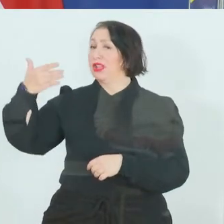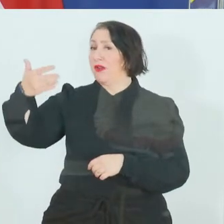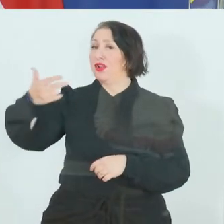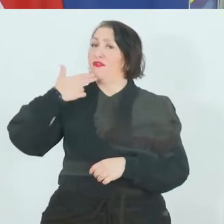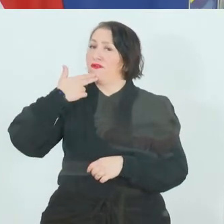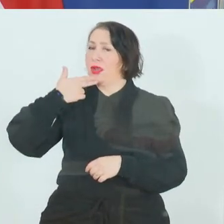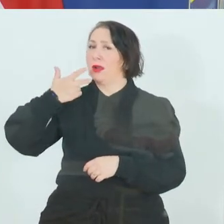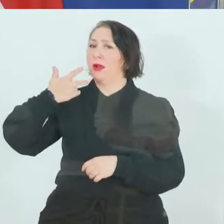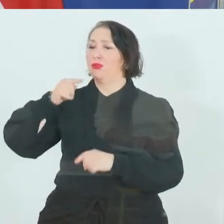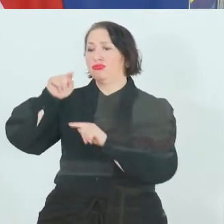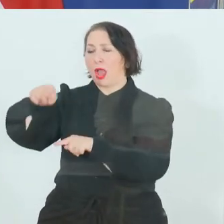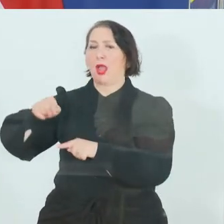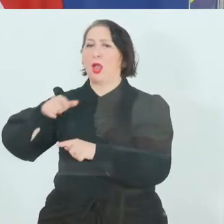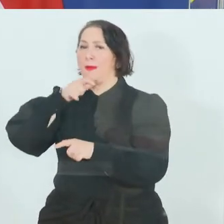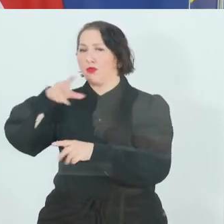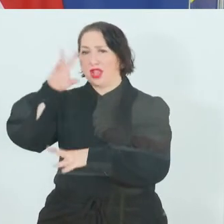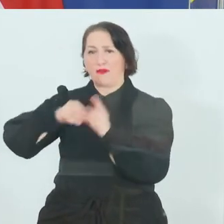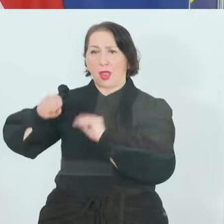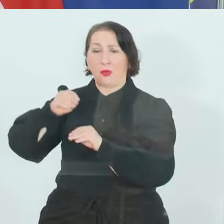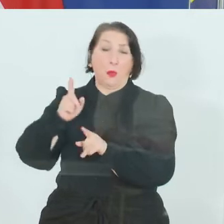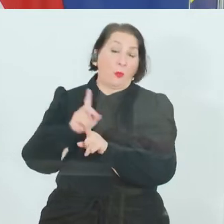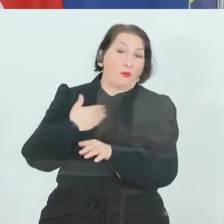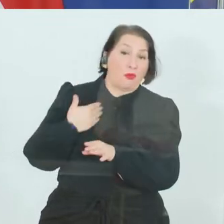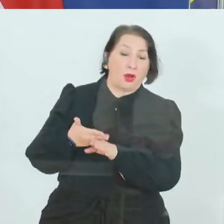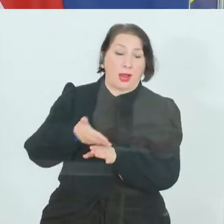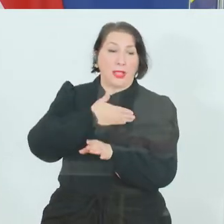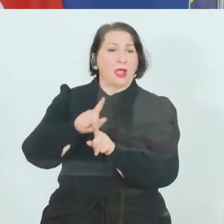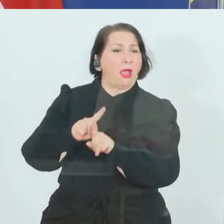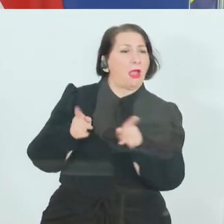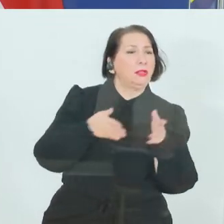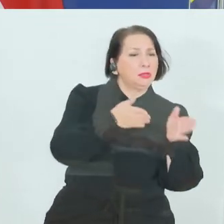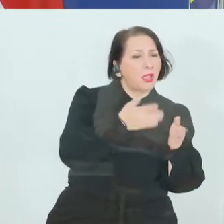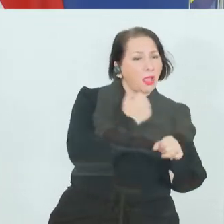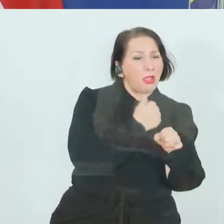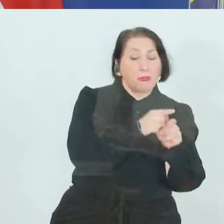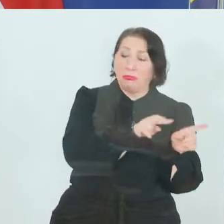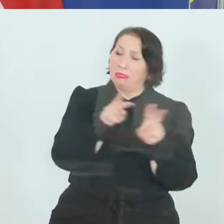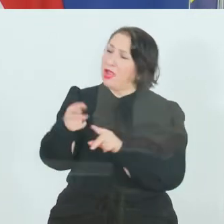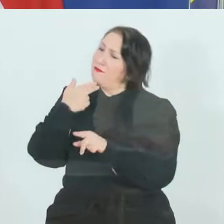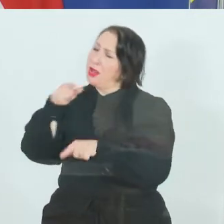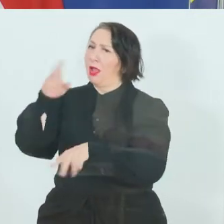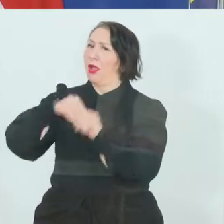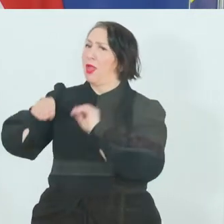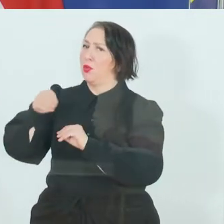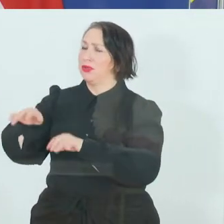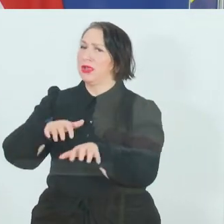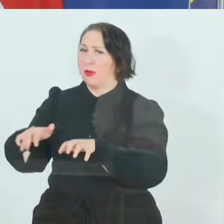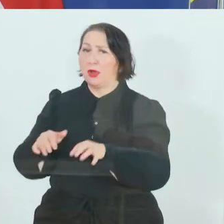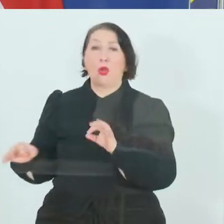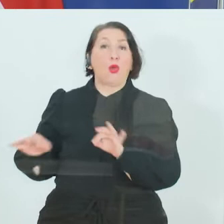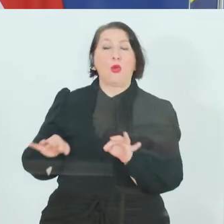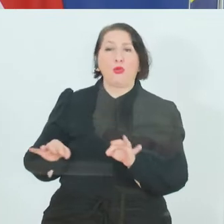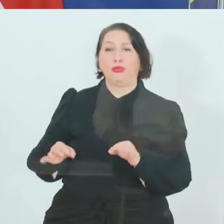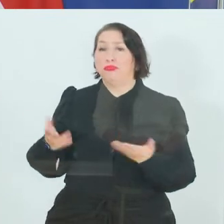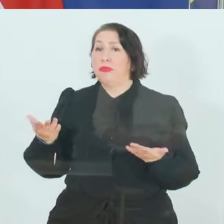Berufserfahrung dort auch gemacht haben, obwohl sie vielleicht in letzter Zeit einer anderen Qualifikation nachgegangen sind. Oder auch irgendwann einmal eine